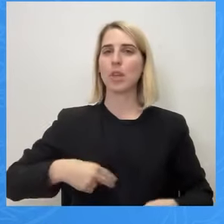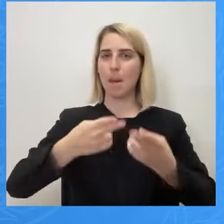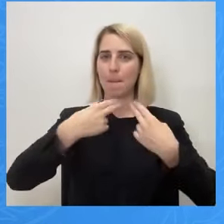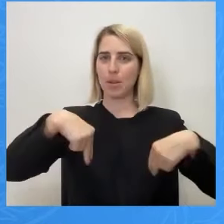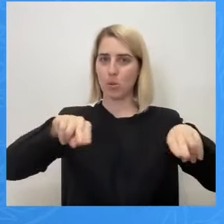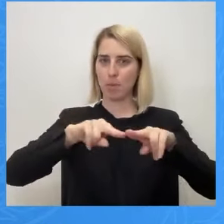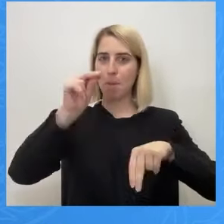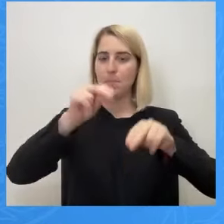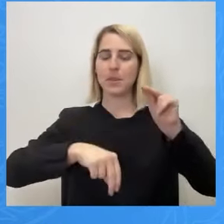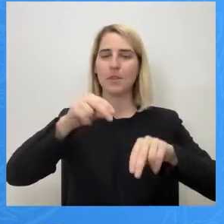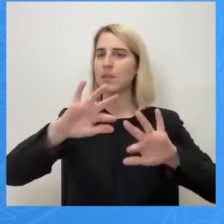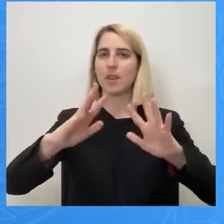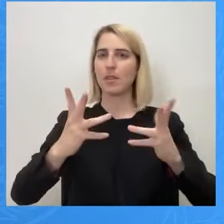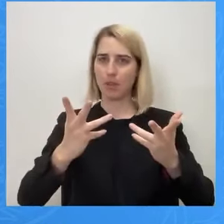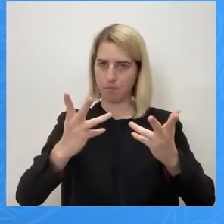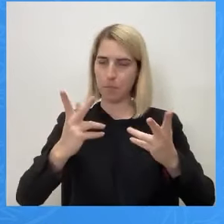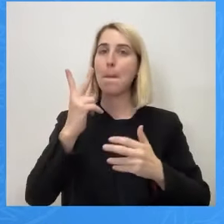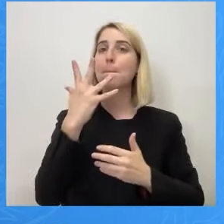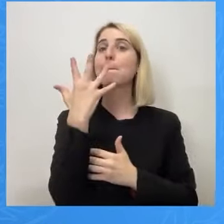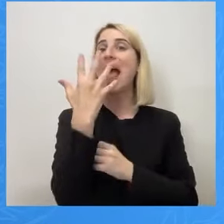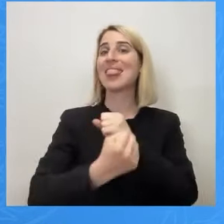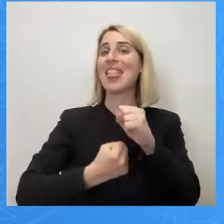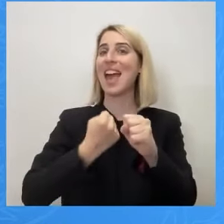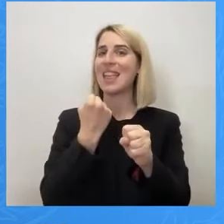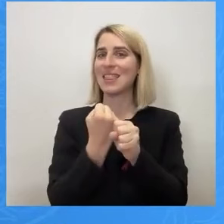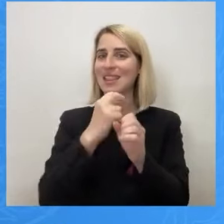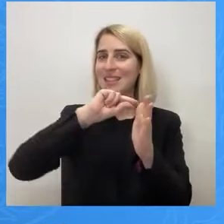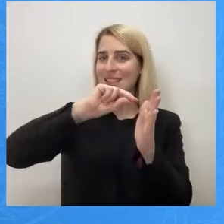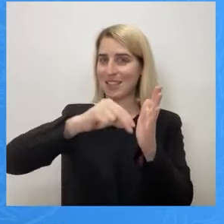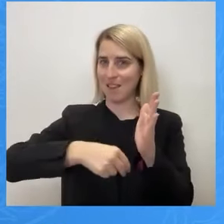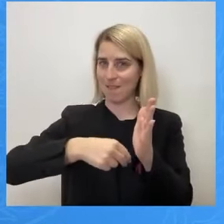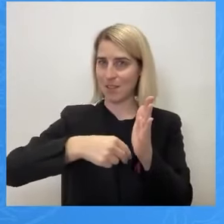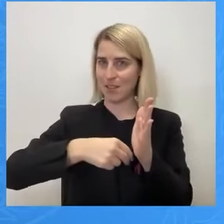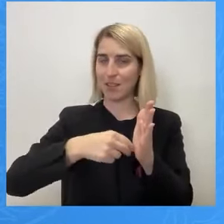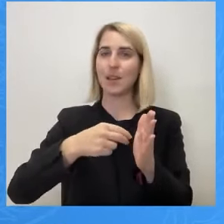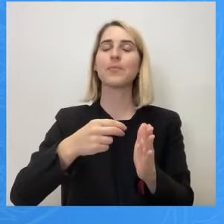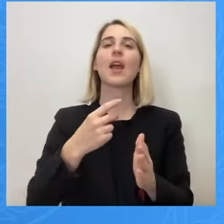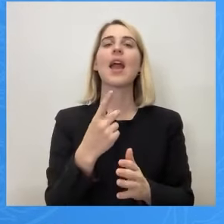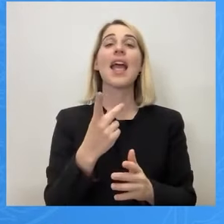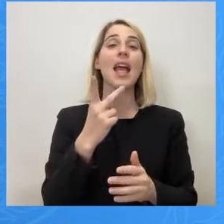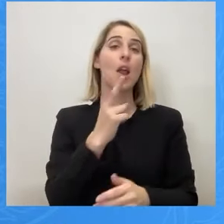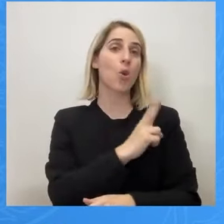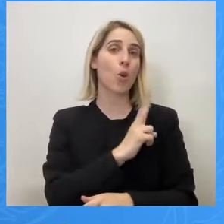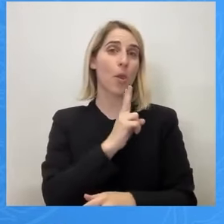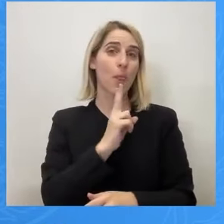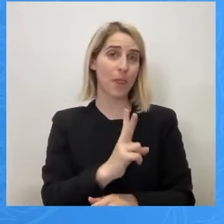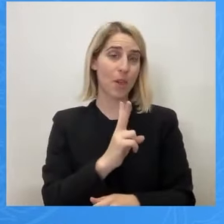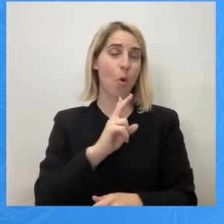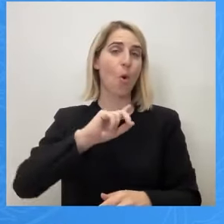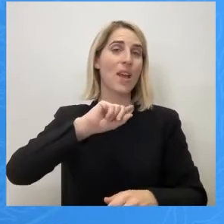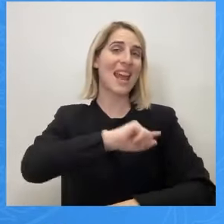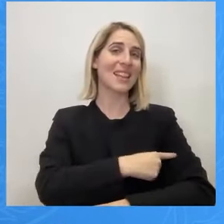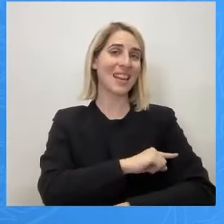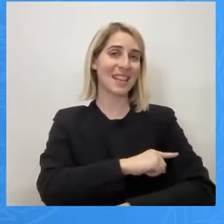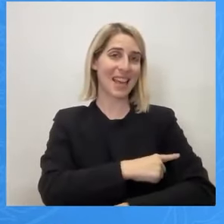πενταετή σύμβαση των Δημοτικών Ιατρίων με δύο ιδιωτικές κλινικές επέκταση